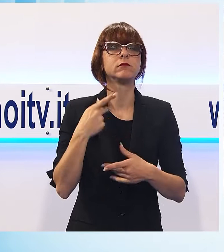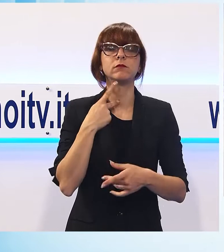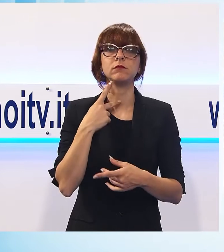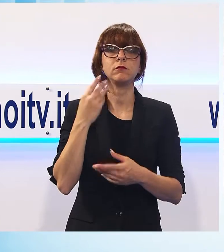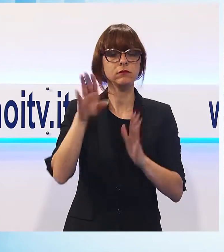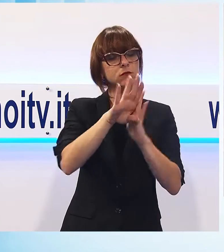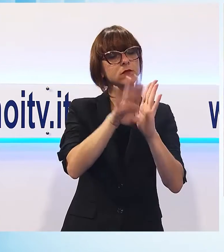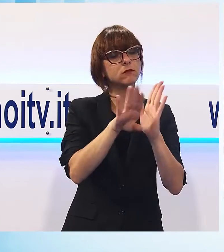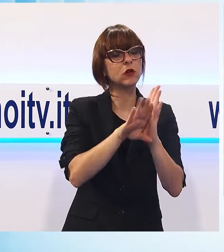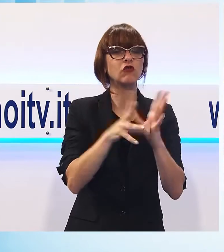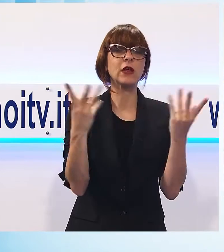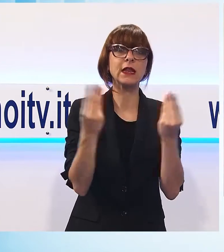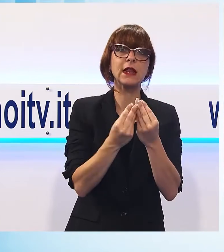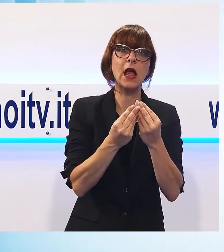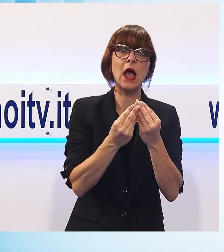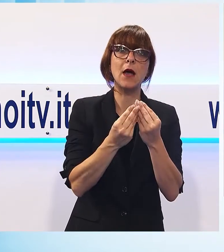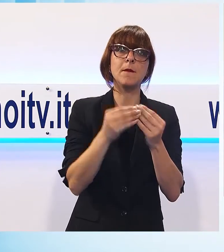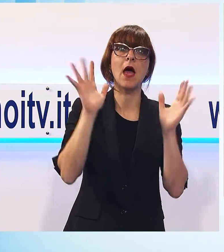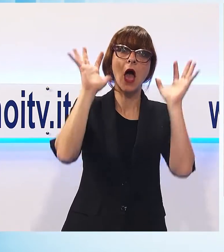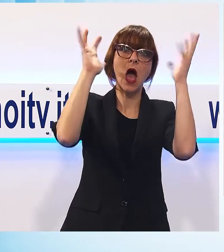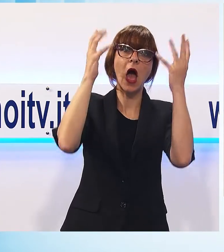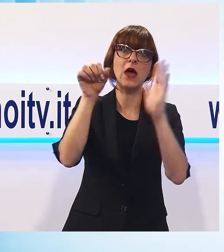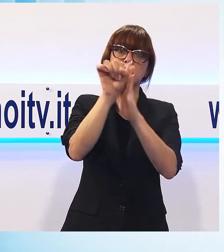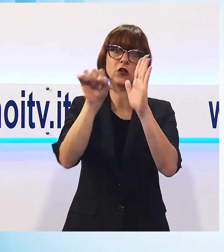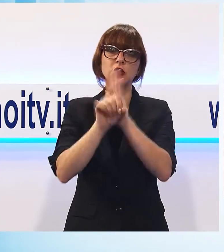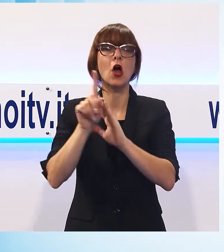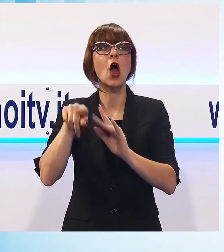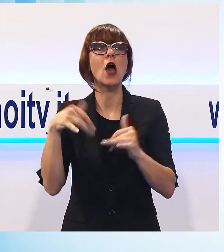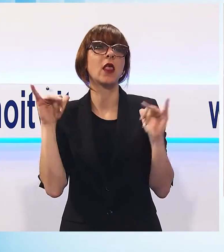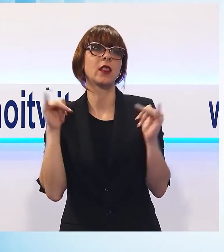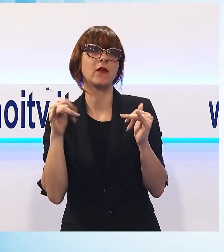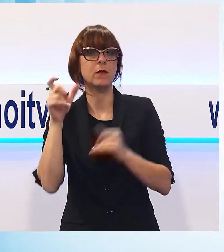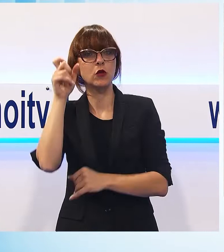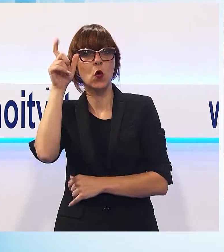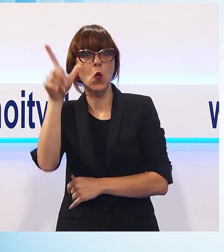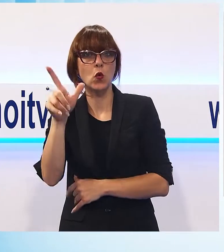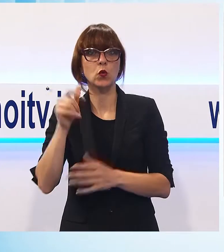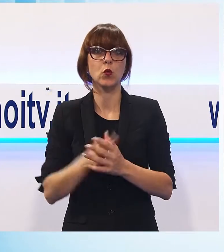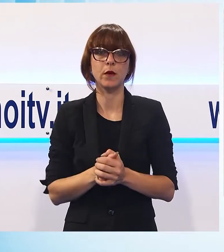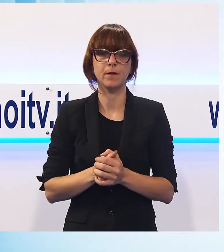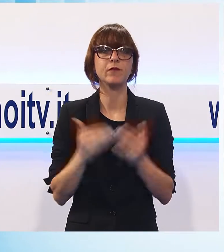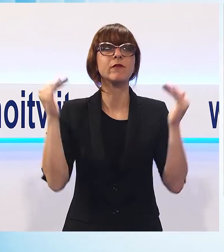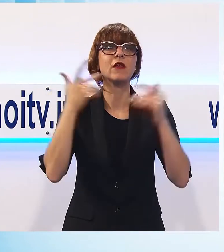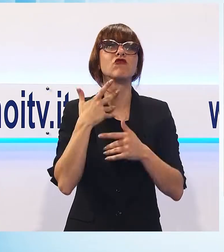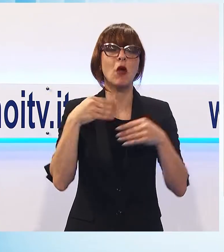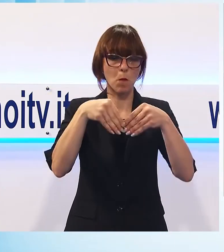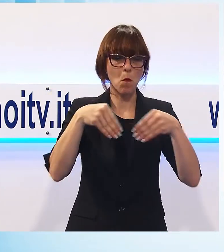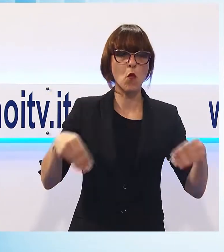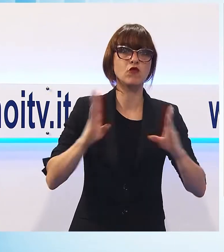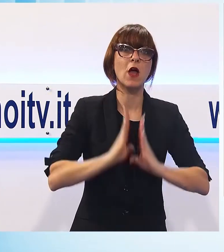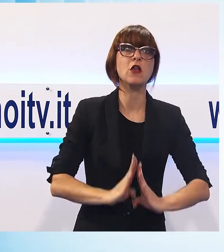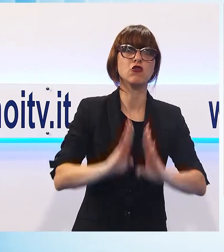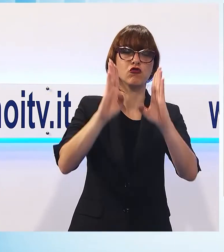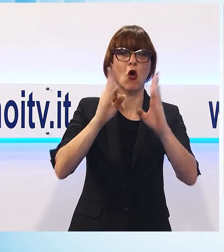divertimento, ma al tempo stesso anche per attrarre pubblico di tutte le età. La serata prevede visite a musei, torre,